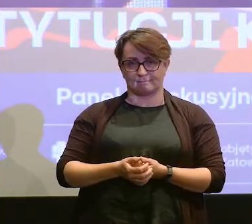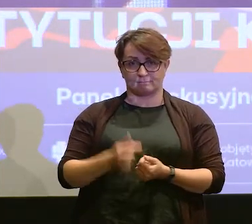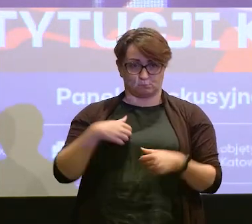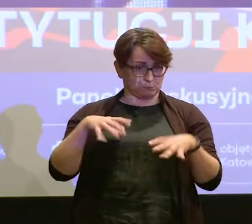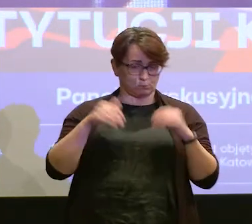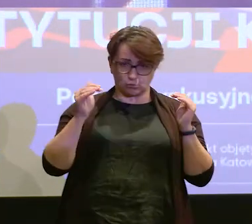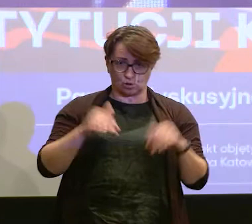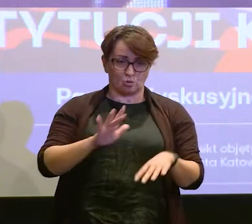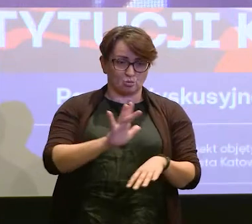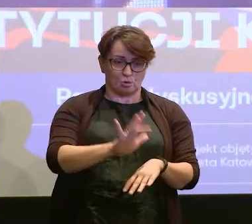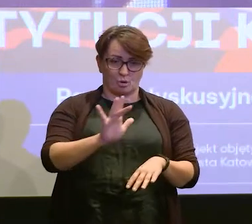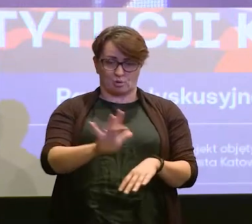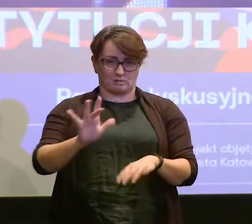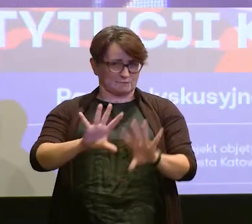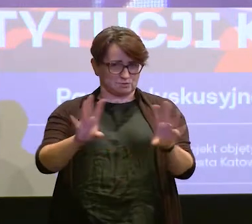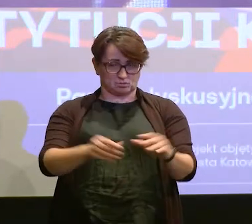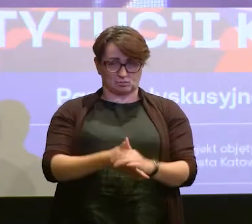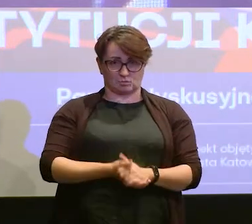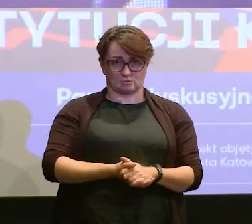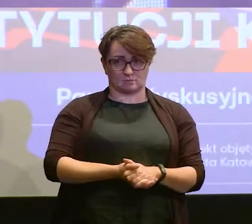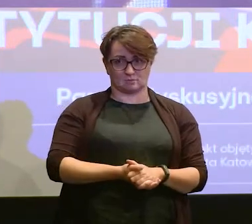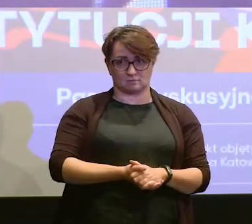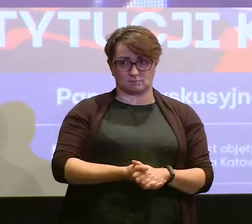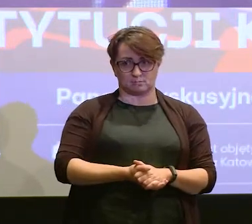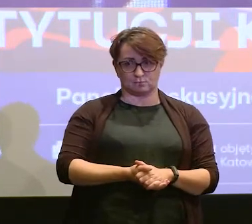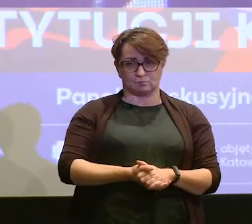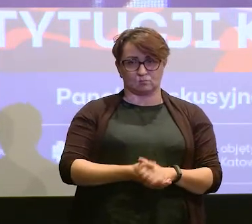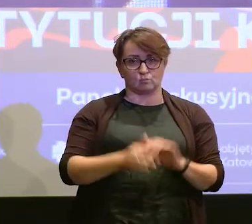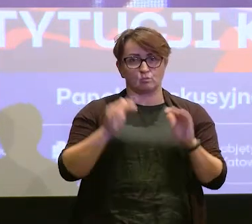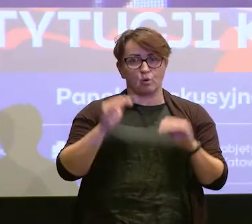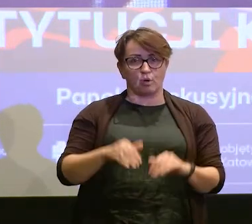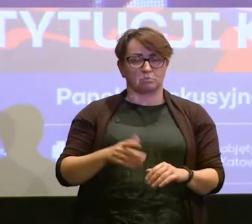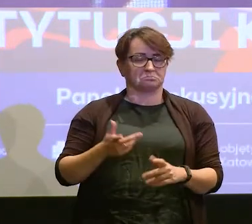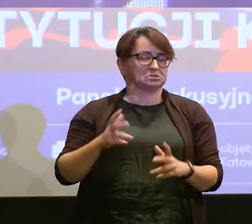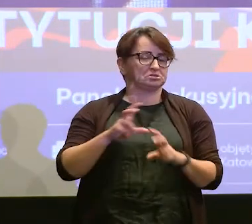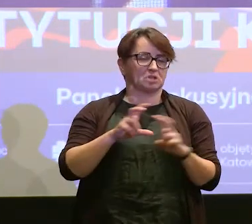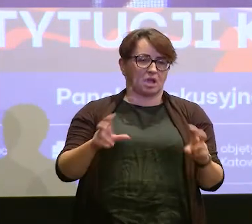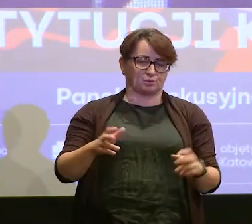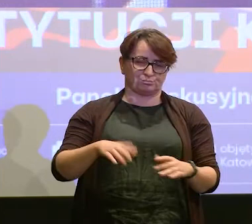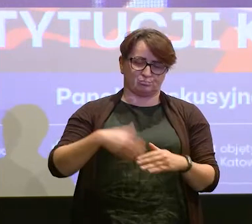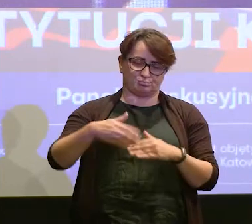Mogłem dotknąć. Mogłem tam spędzić, ile chcę.